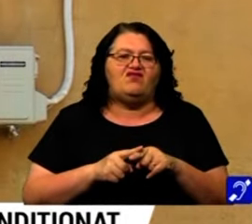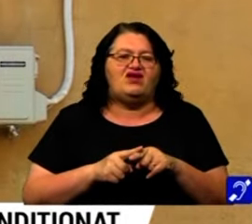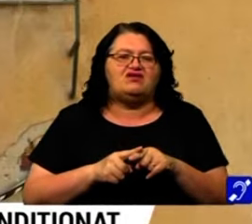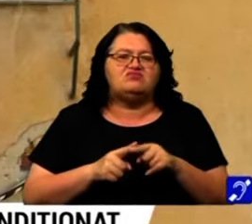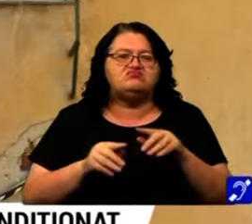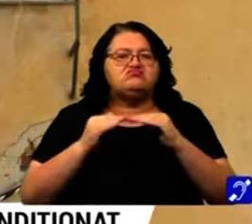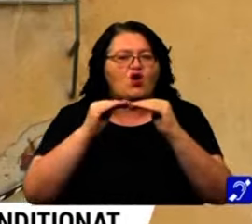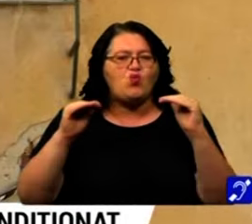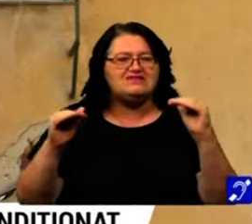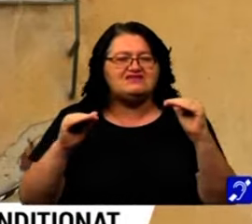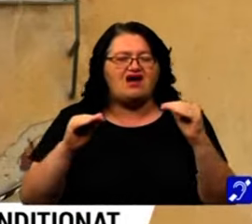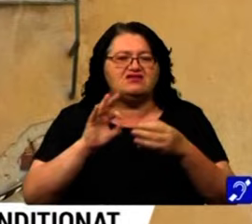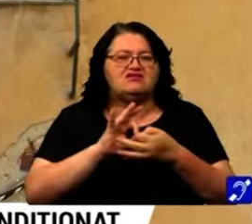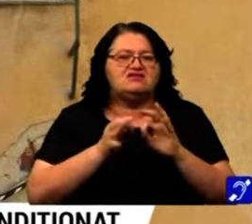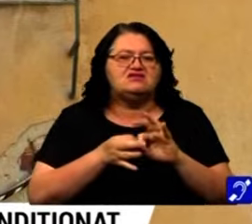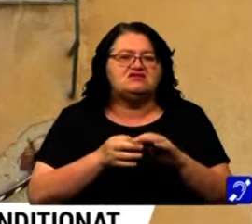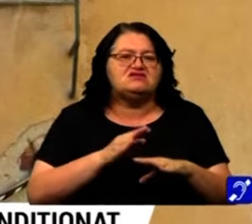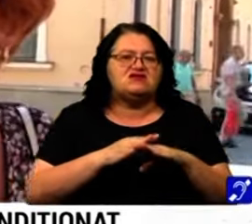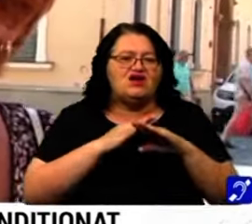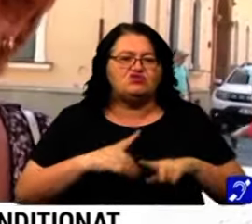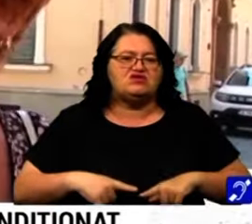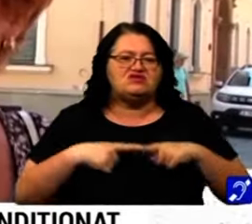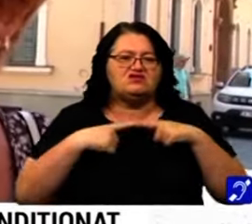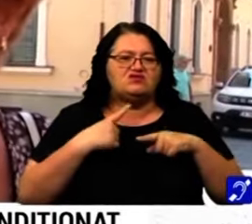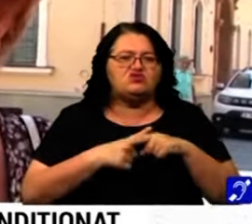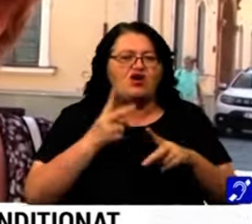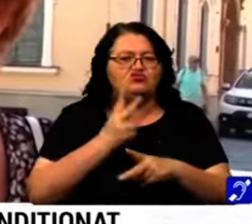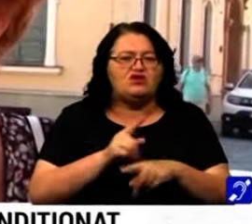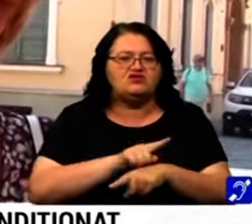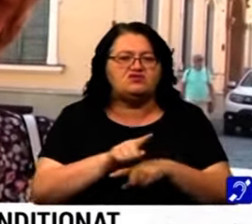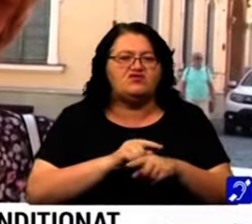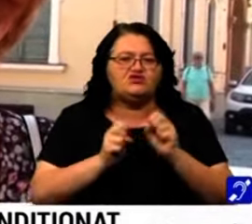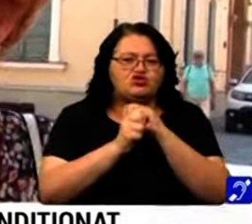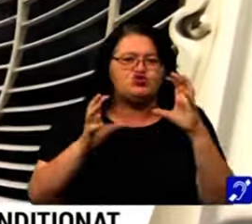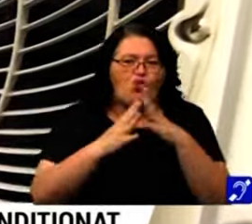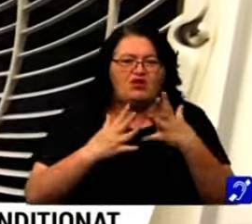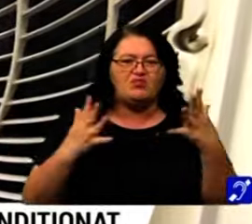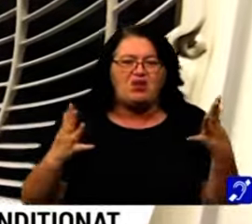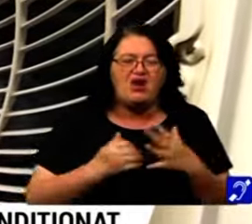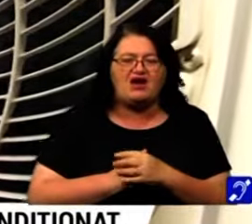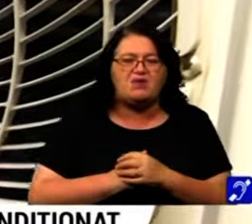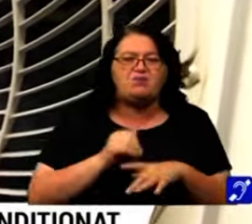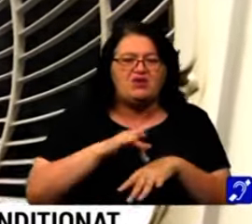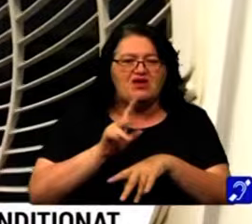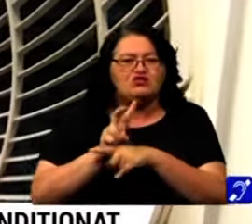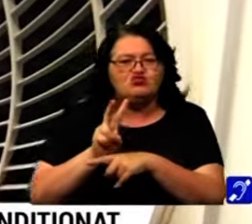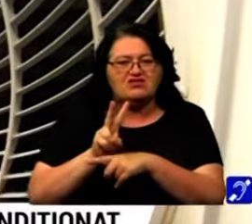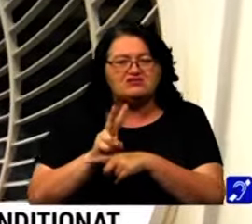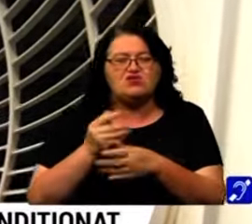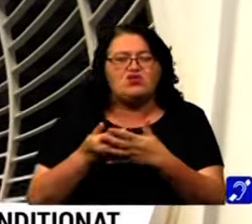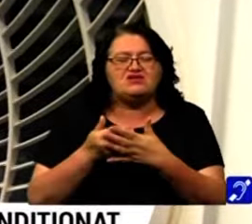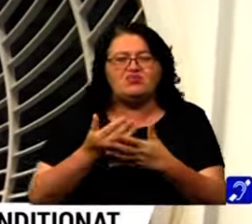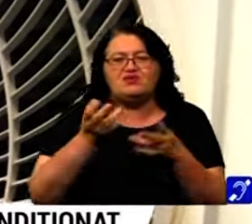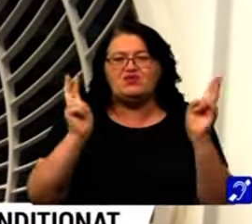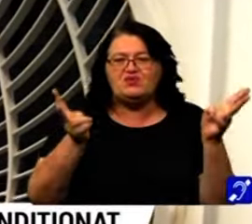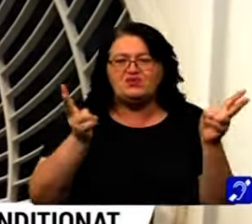constantă care să ne ajute să supraviețuim și în același timp să nu creeze șocuri foarte mari. Medicii atrag însă atenția că